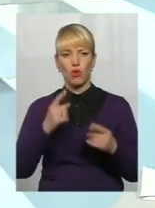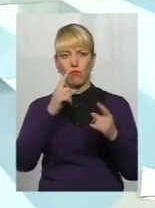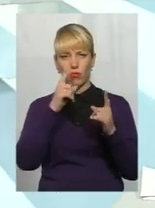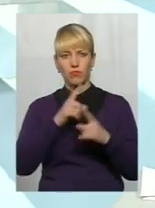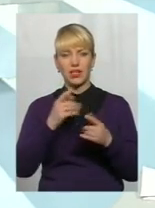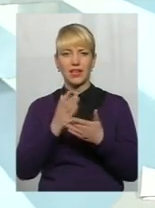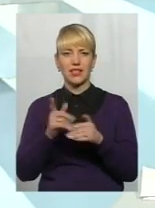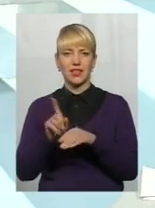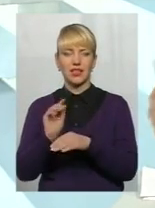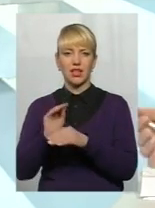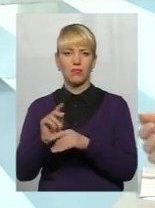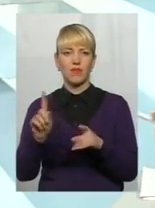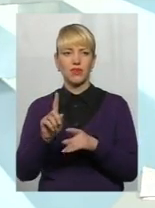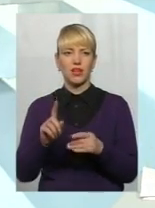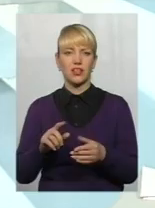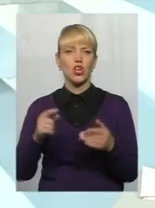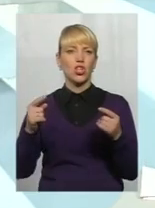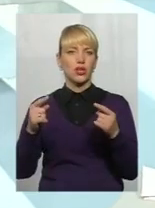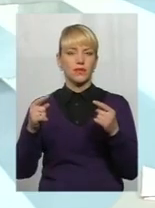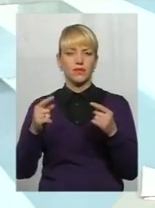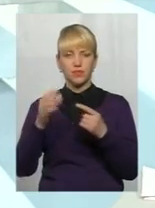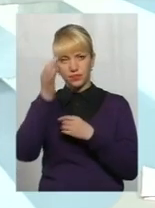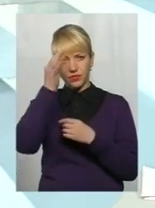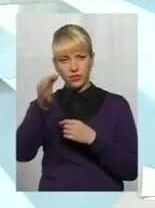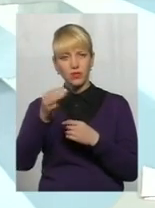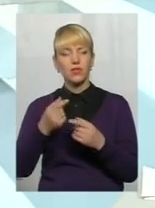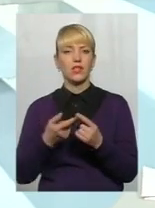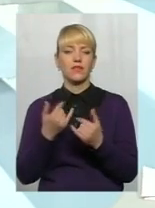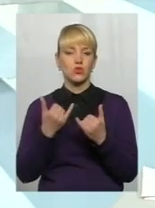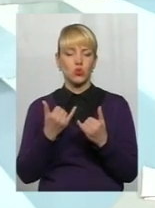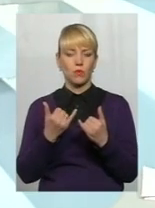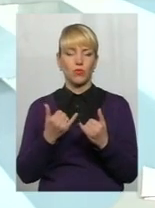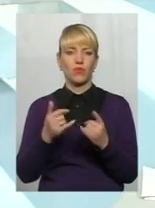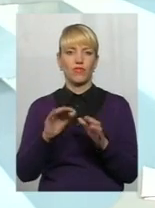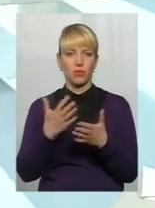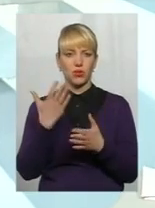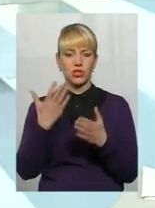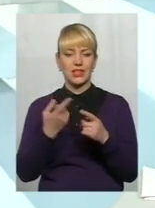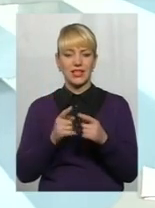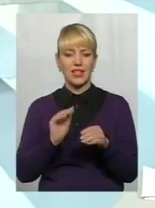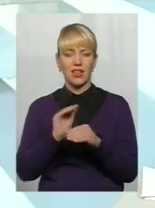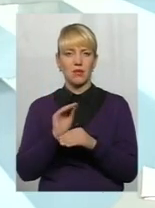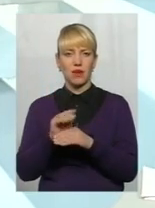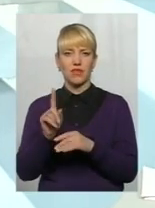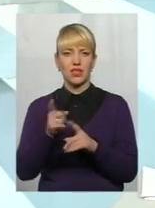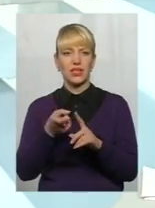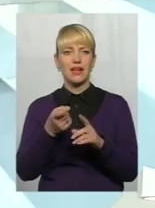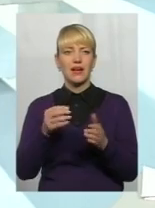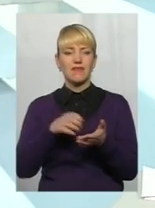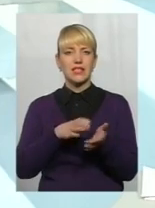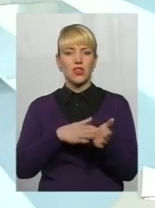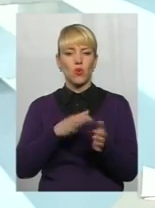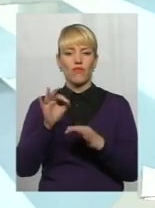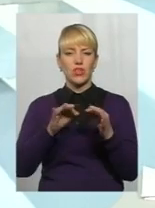надбавки, які встановлені в твердій величині. То в даному випадку ті надбавки, які встановлені в